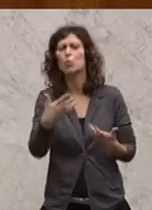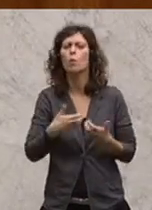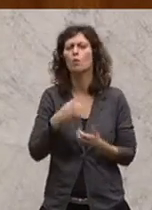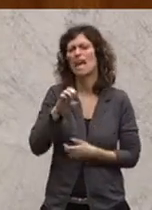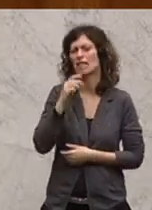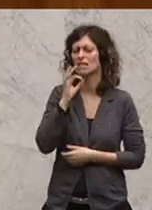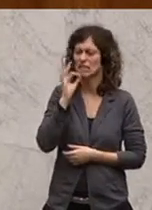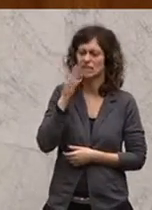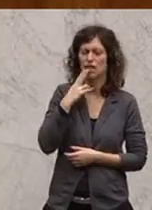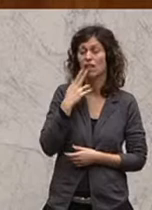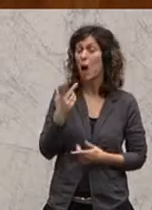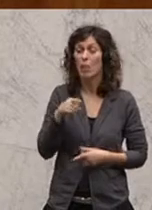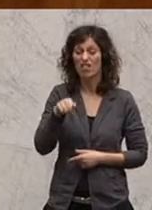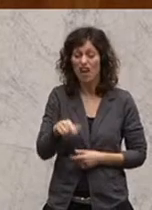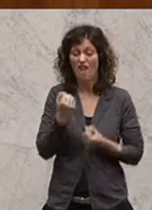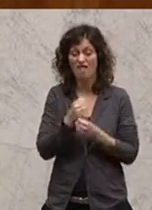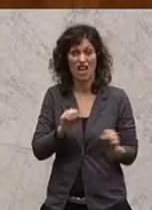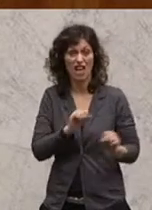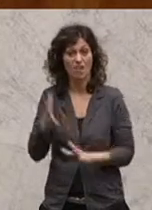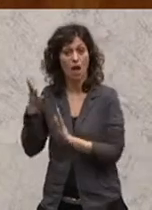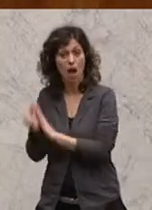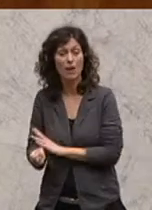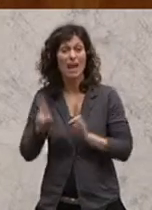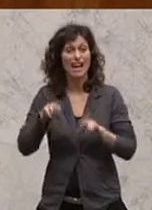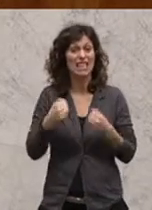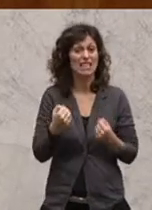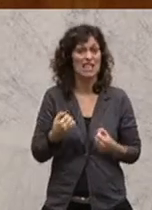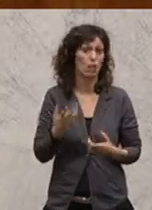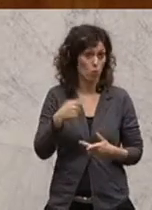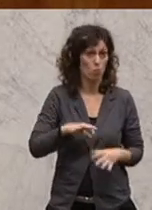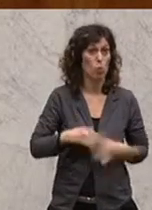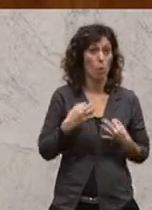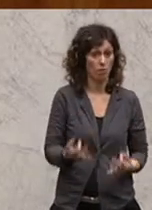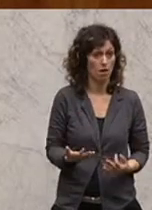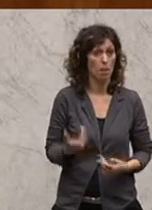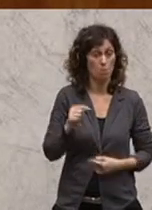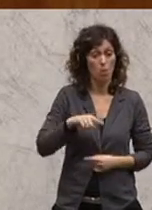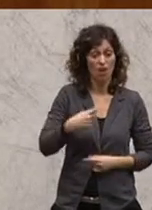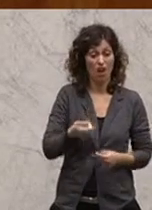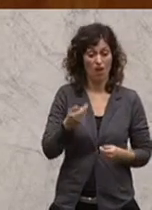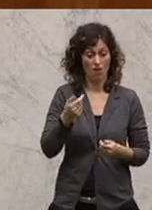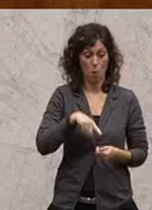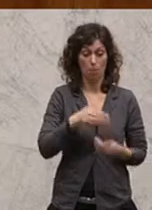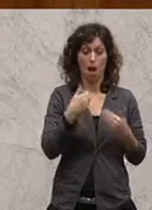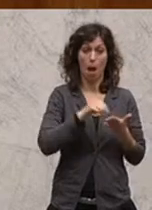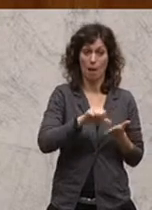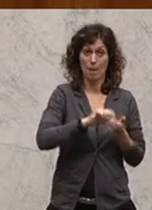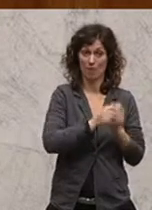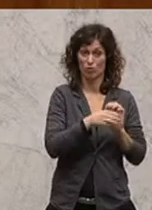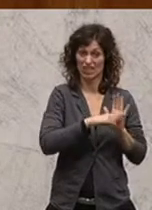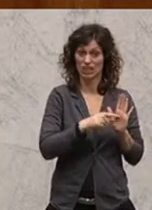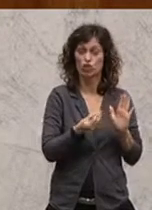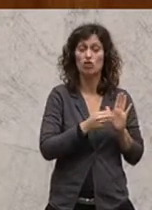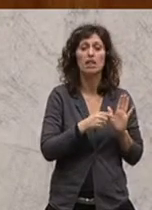hier wird Rechtssicherheit geopfert. Und wenn es in der wirkungsorientierten Folgenabschätzung zum Abgabenänderungsgesetz heißt, das Vorhaben hat keine